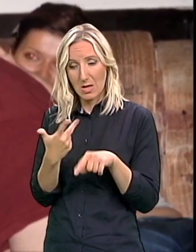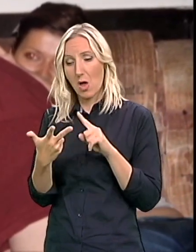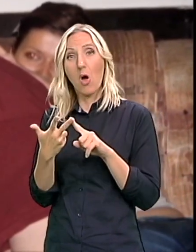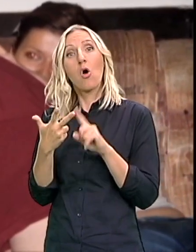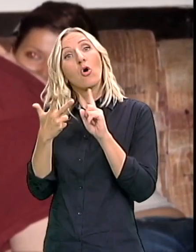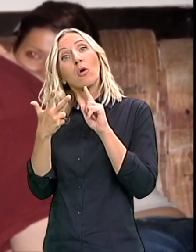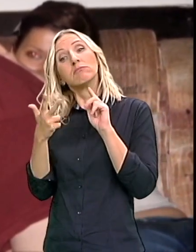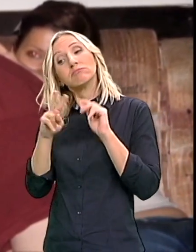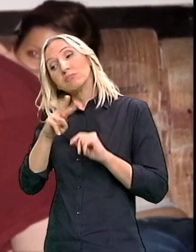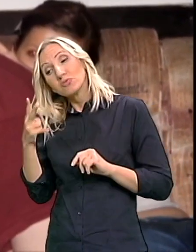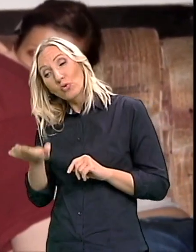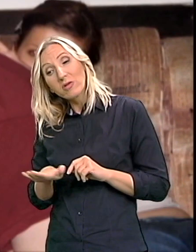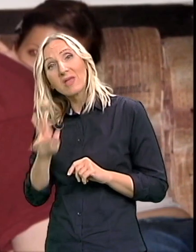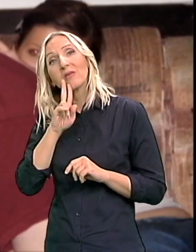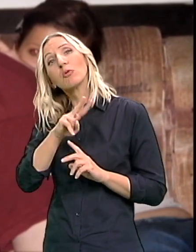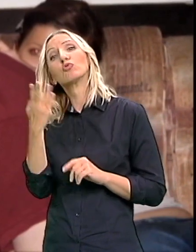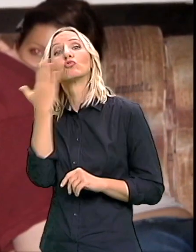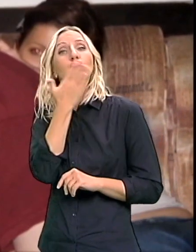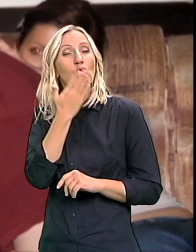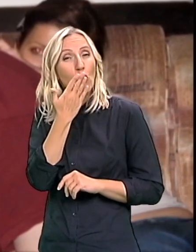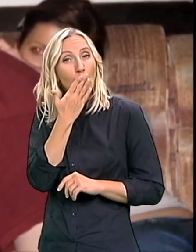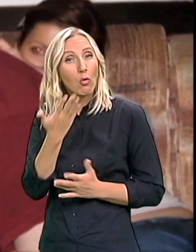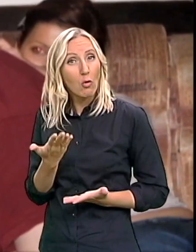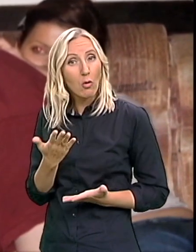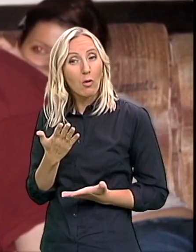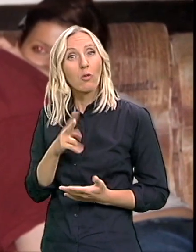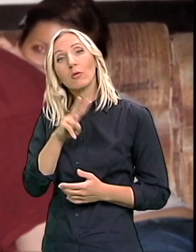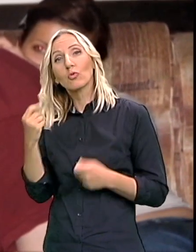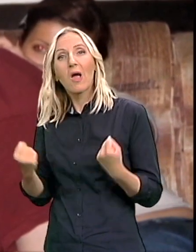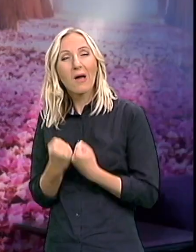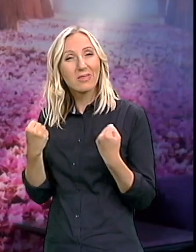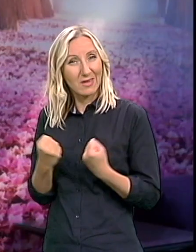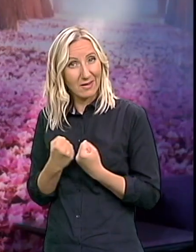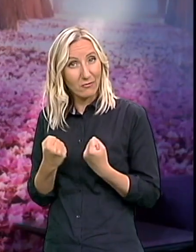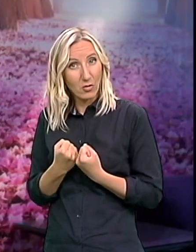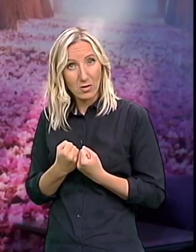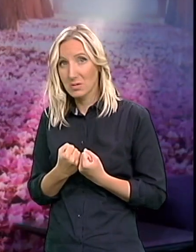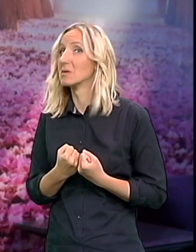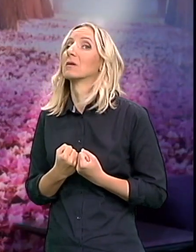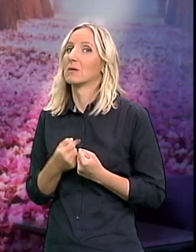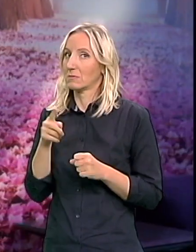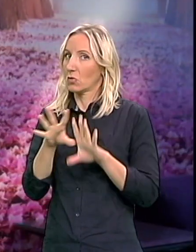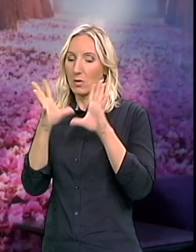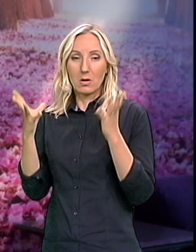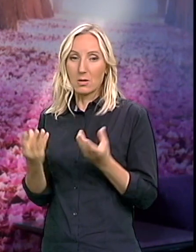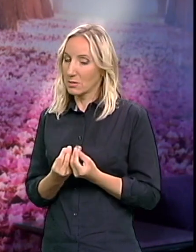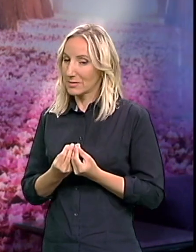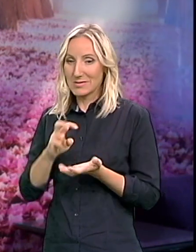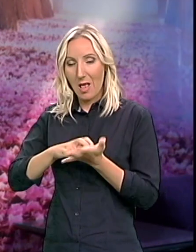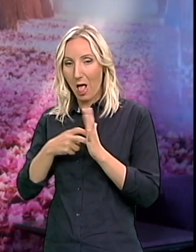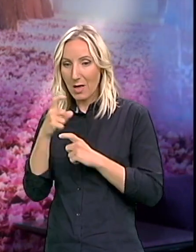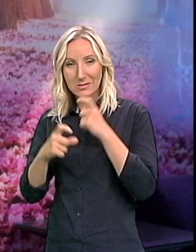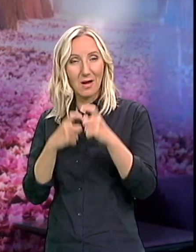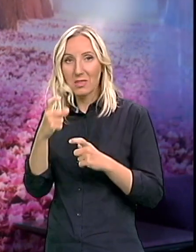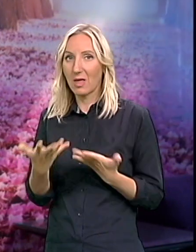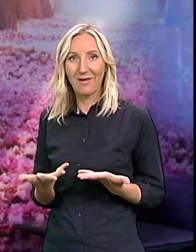koje ide u drugu školu Na druge aktivnosti Da je to čitava životna strategija I da bez toga